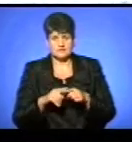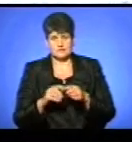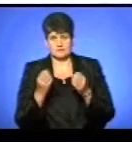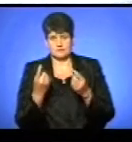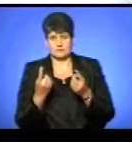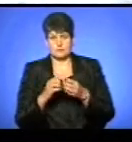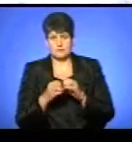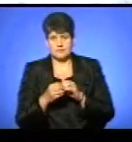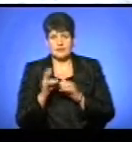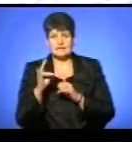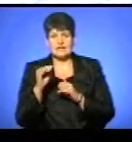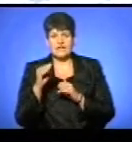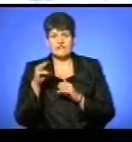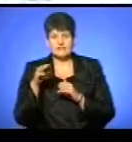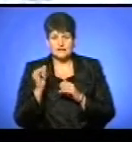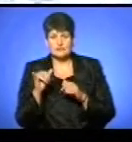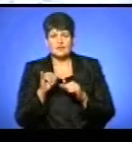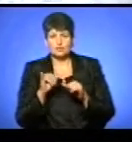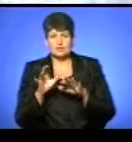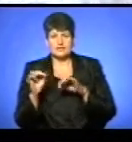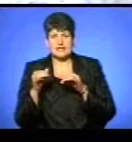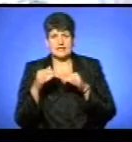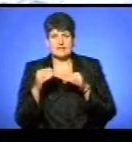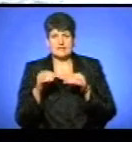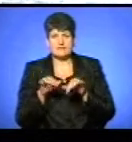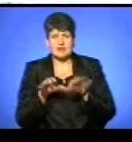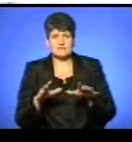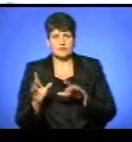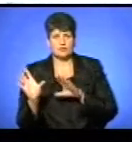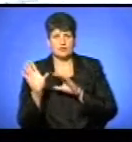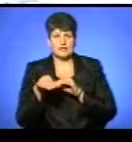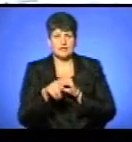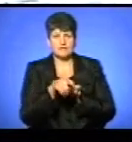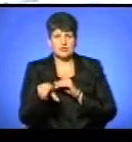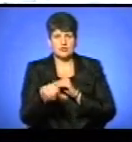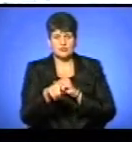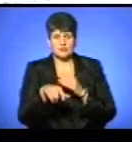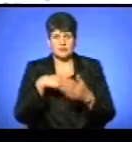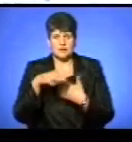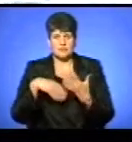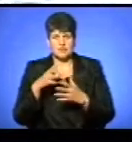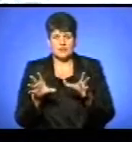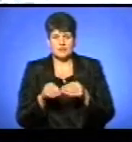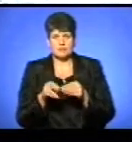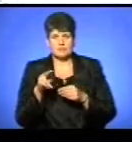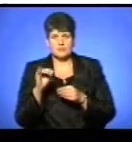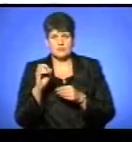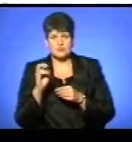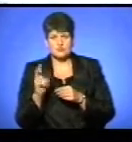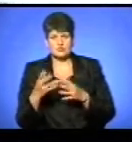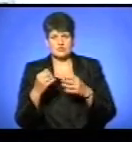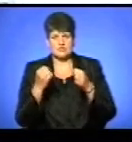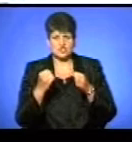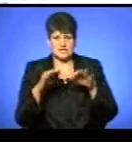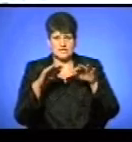того, нафта нікуди не дівається. Вона, якщо не тут, вона потекла далі в річку. Вона лишилась на березі, перемішалась зараз піском, щось тяжке усіло.